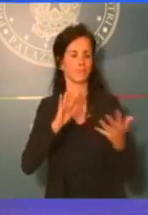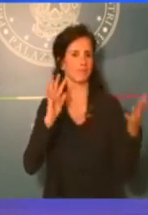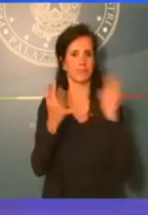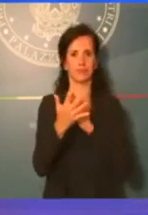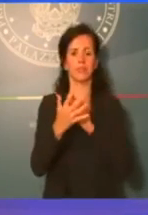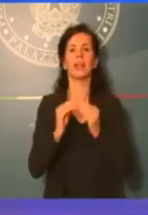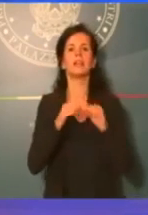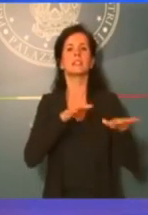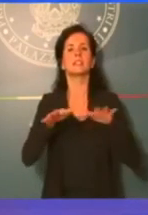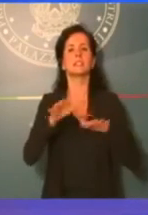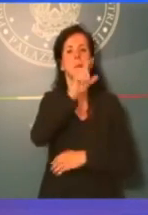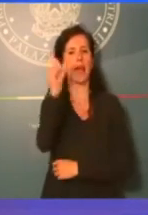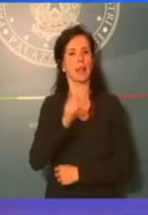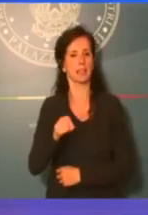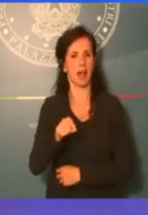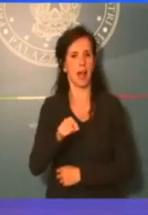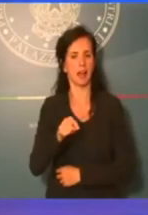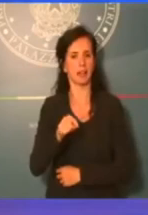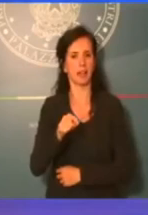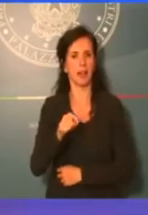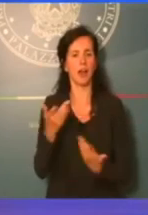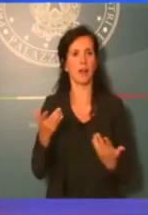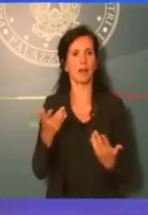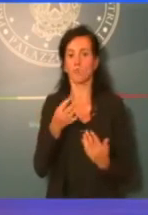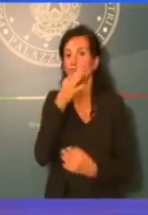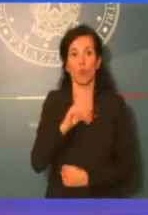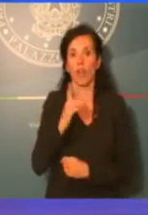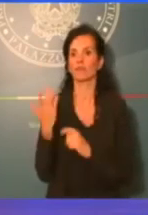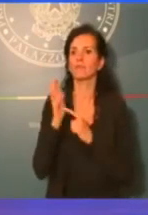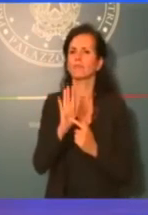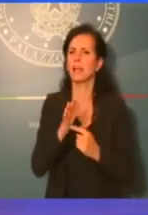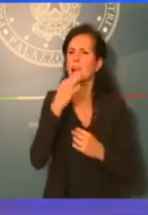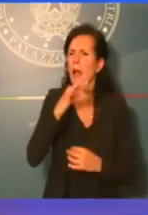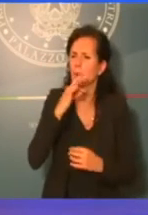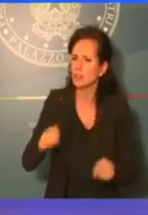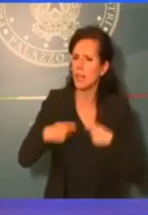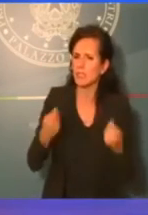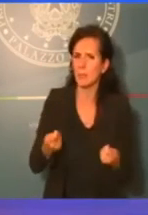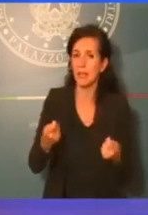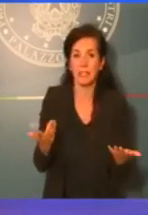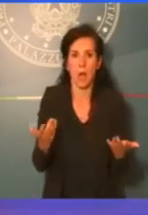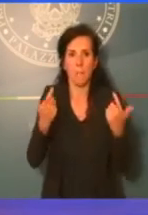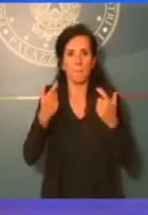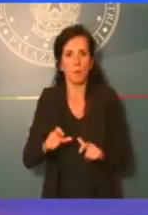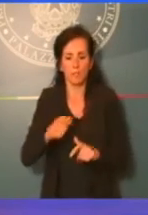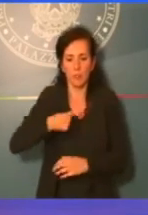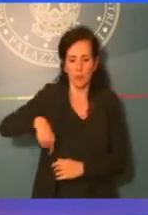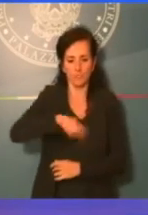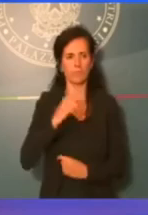che non riesce a esprimere una capacità di spesa, perché non possiamo pensare evidentemente che questa